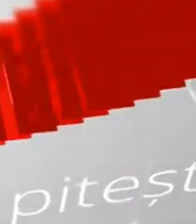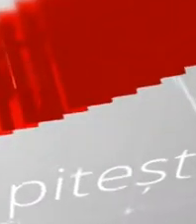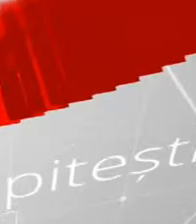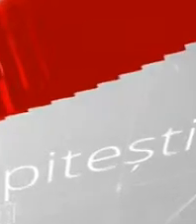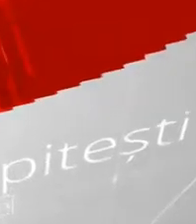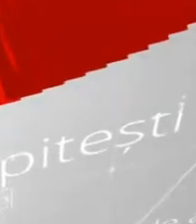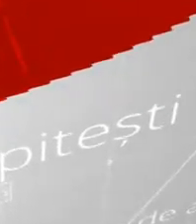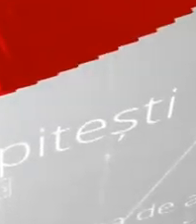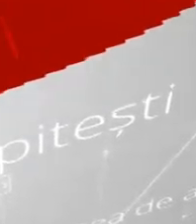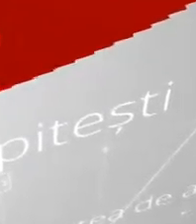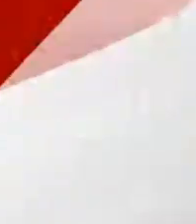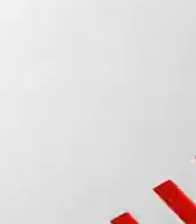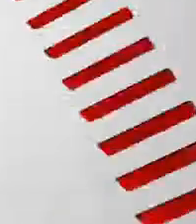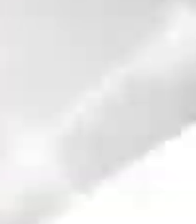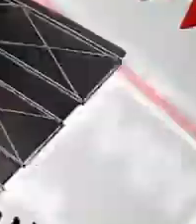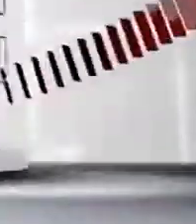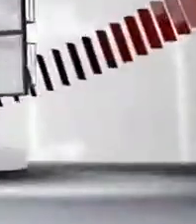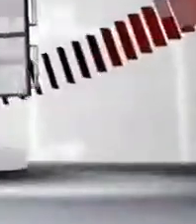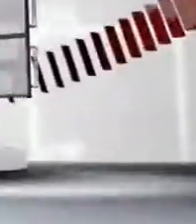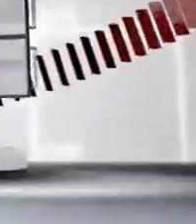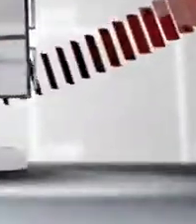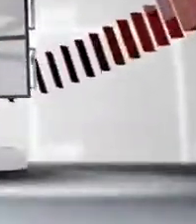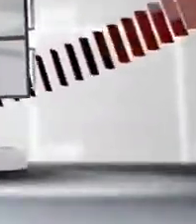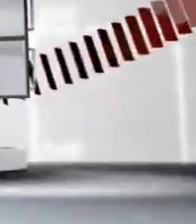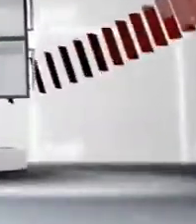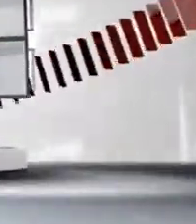VIZIONARE